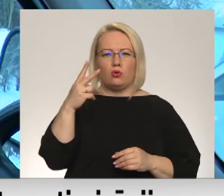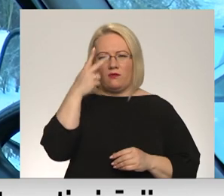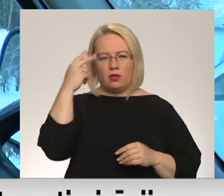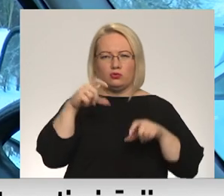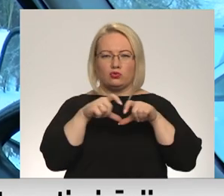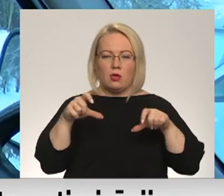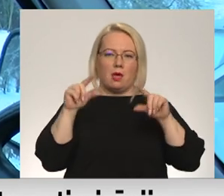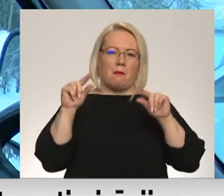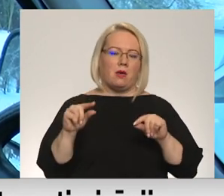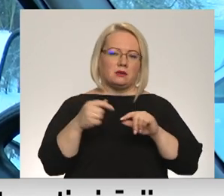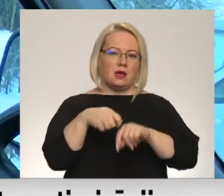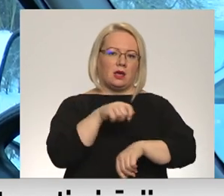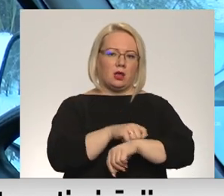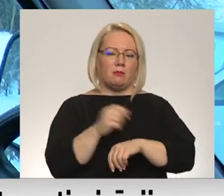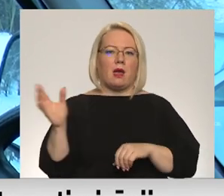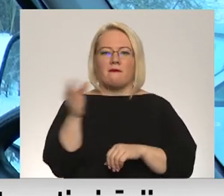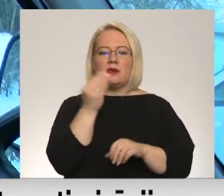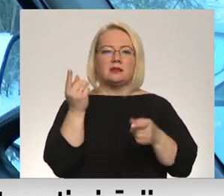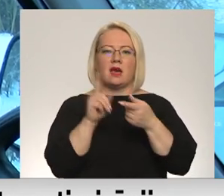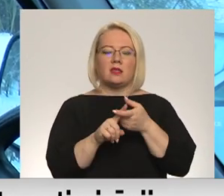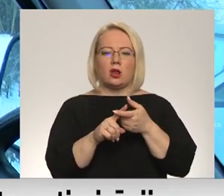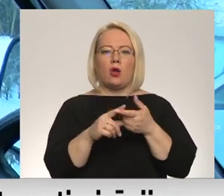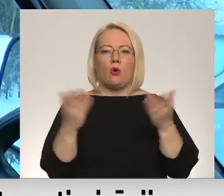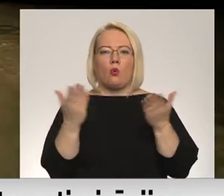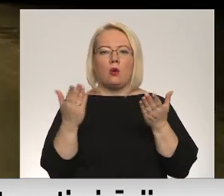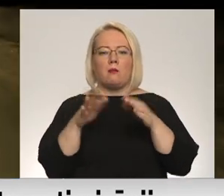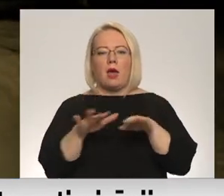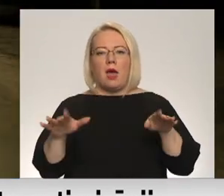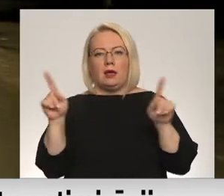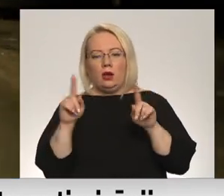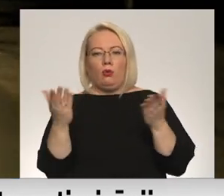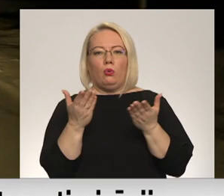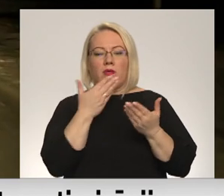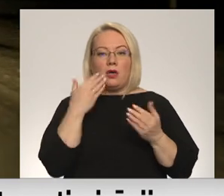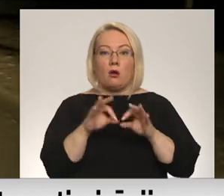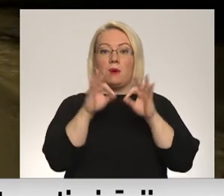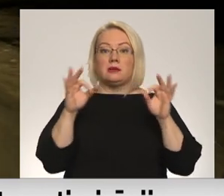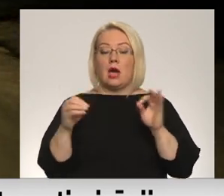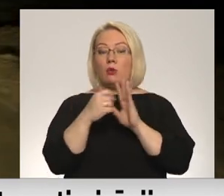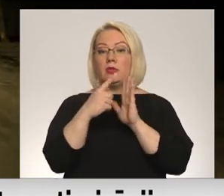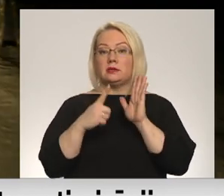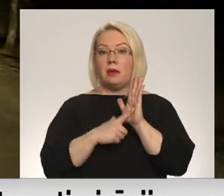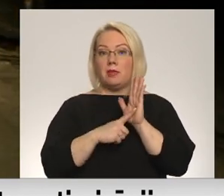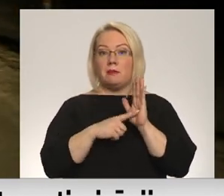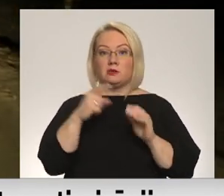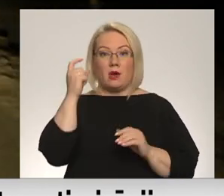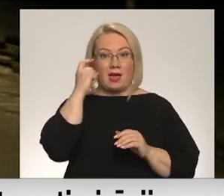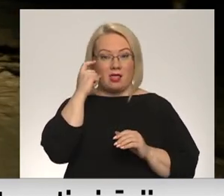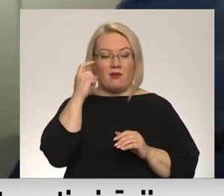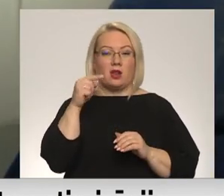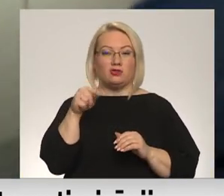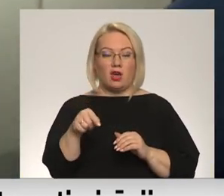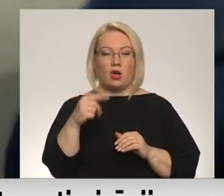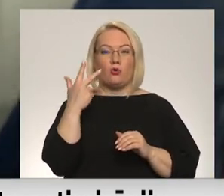mazāk. Viss atkarīgs no, kurie bērni ir, kurie nav. Sākot ar 17. janvāri šajā un vēl trījos